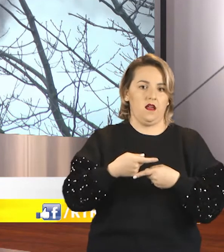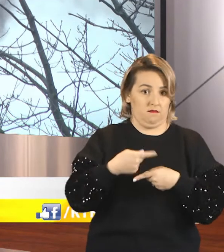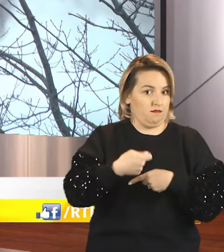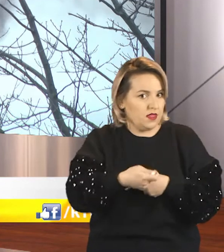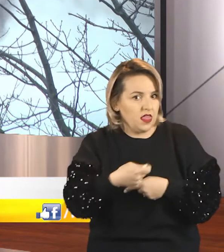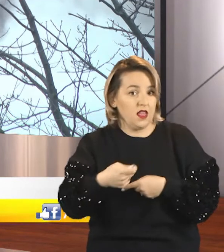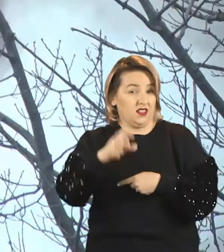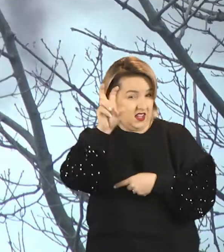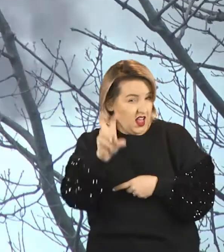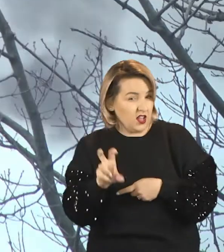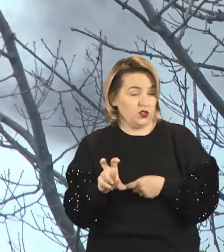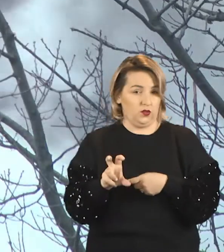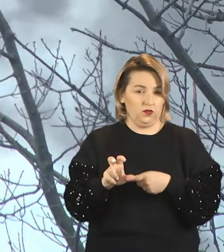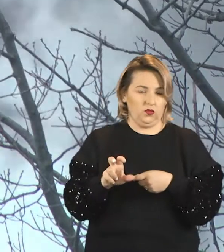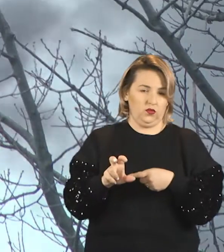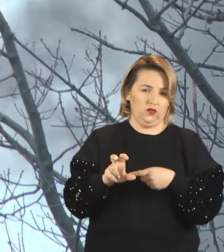2 marca.